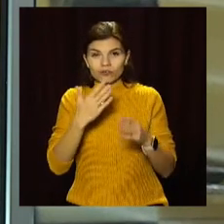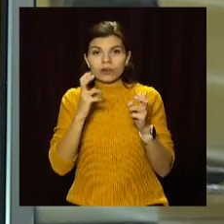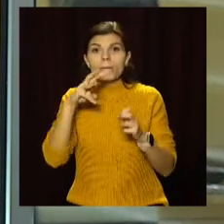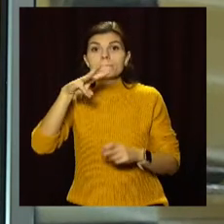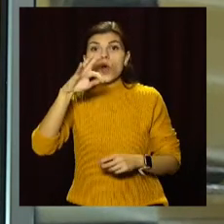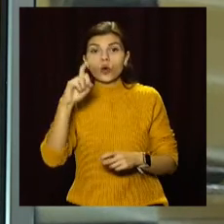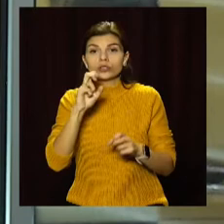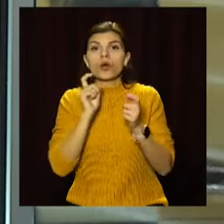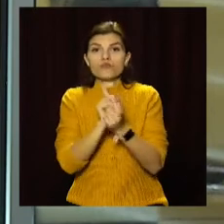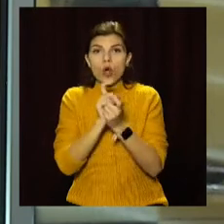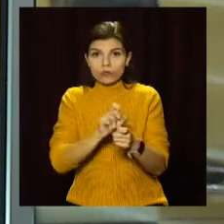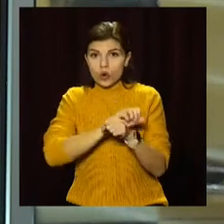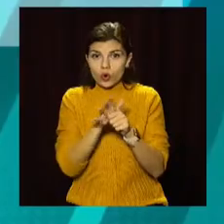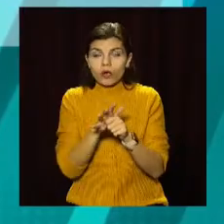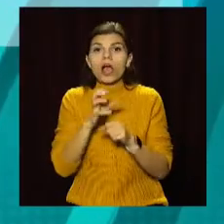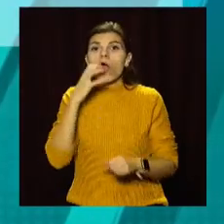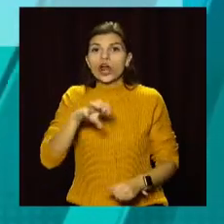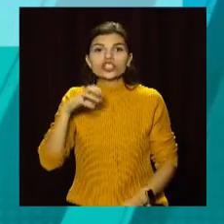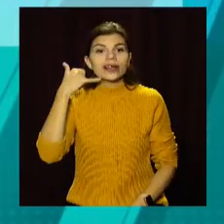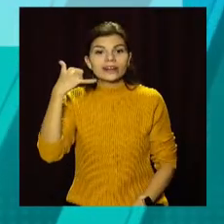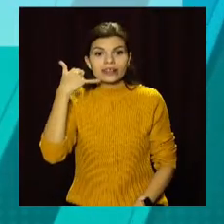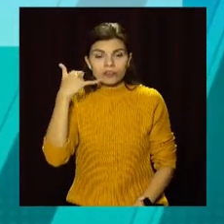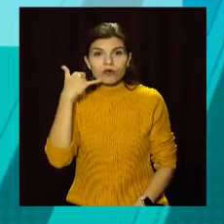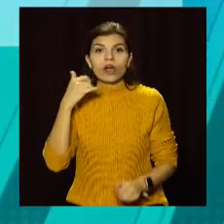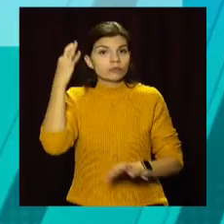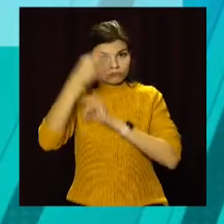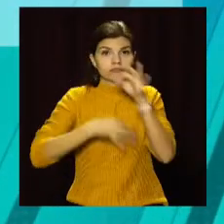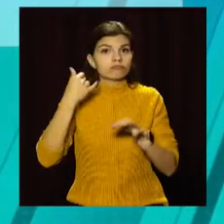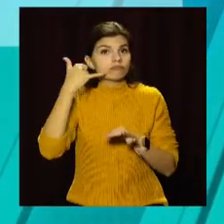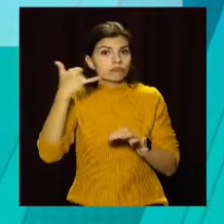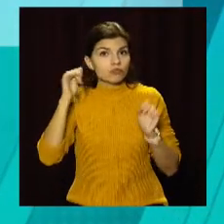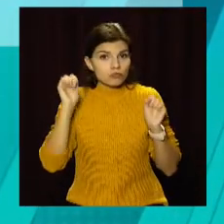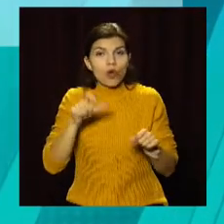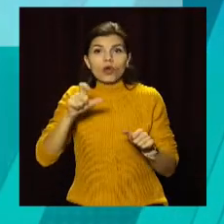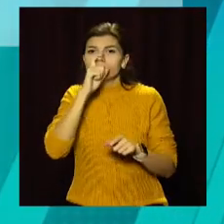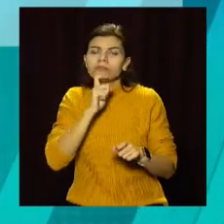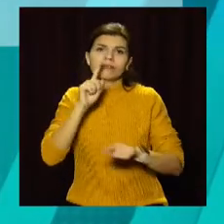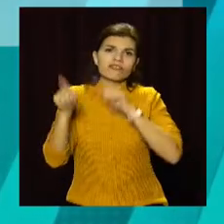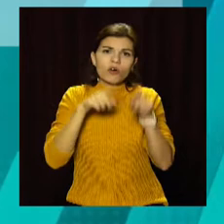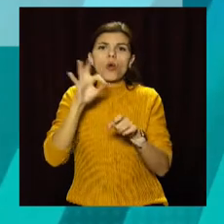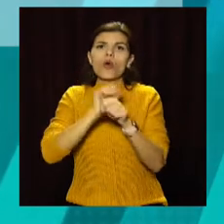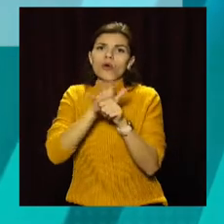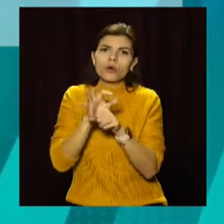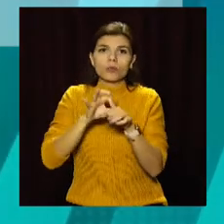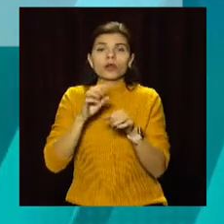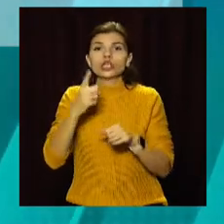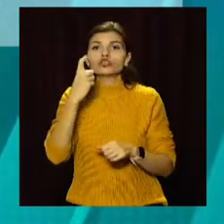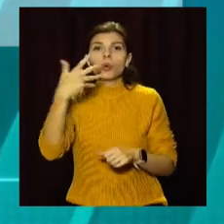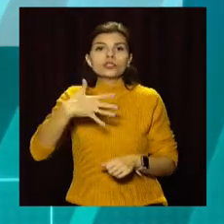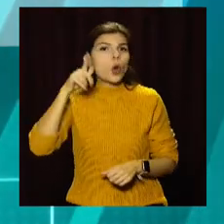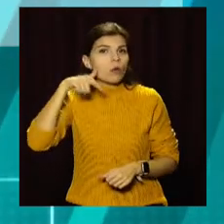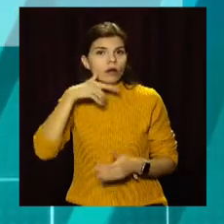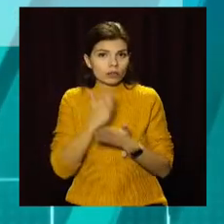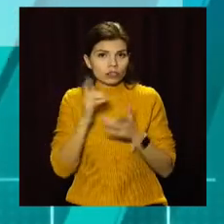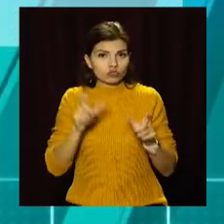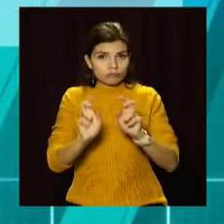боротьбою з ковід. Всеукраїнська гаряча лінія працюватиме цілодобово. На питання громадян відповідатимуть 150 операторів.